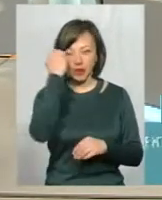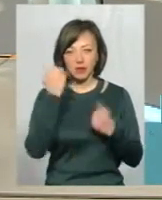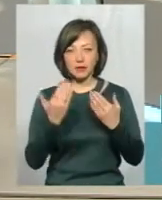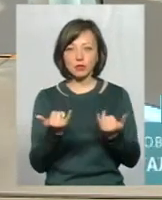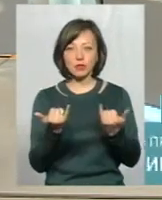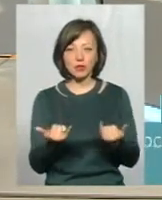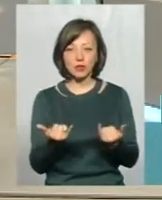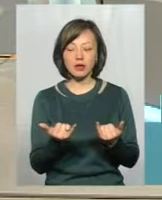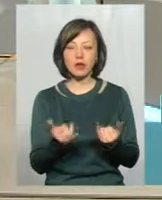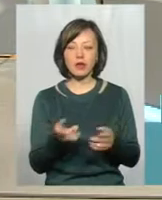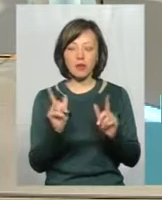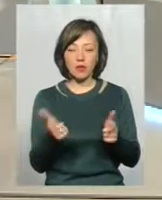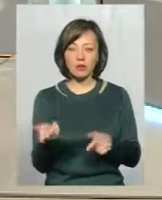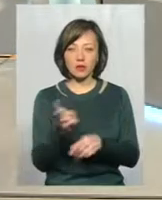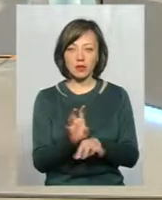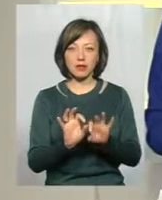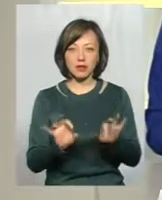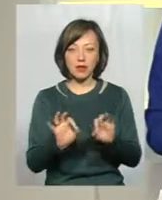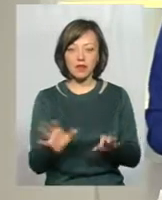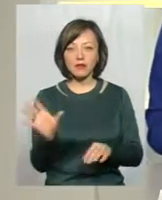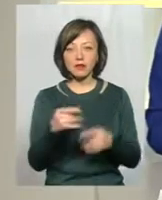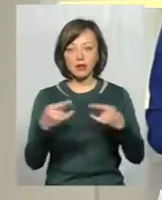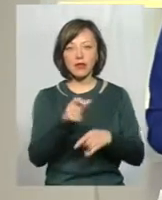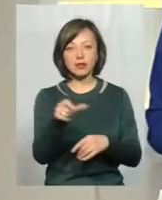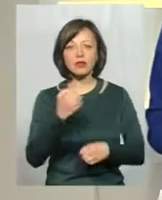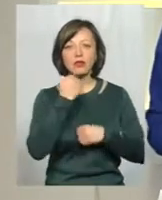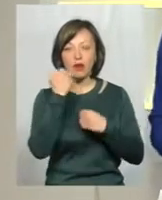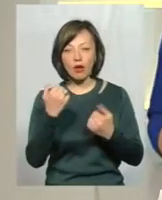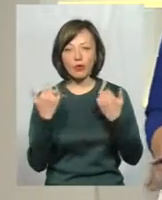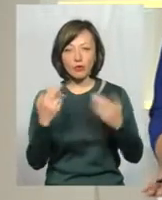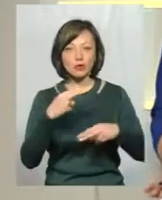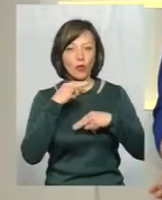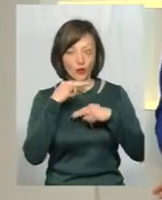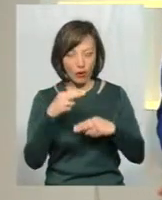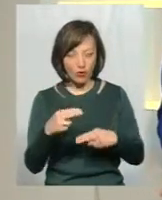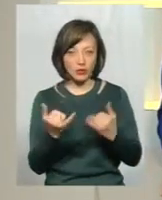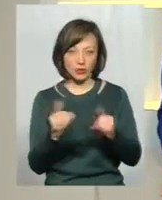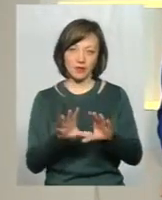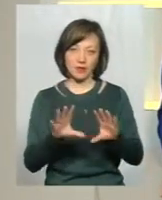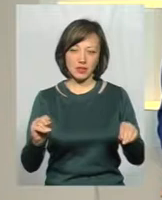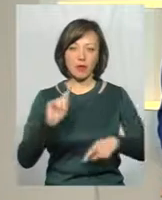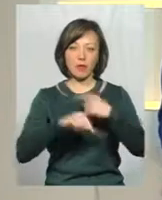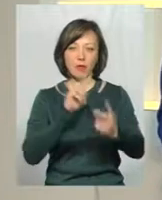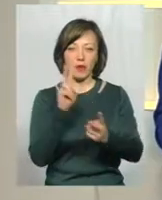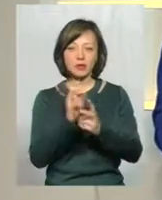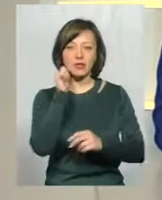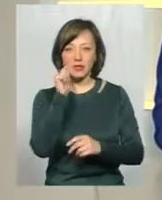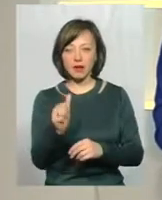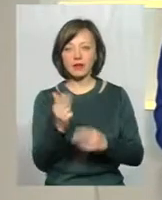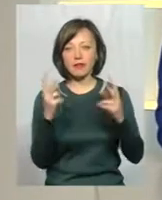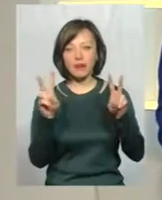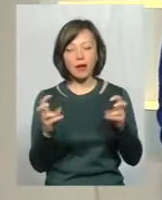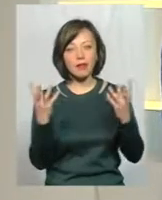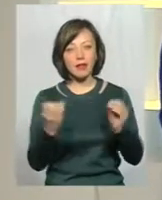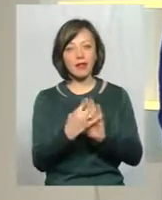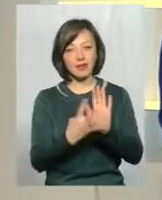за те, що сьогодні погодились прийти до нас у студію. Усім телеглядачам я дякую за увагу. На сьогодні все. Побачимось завтра у темі дня